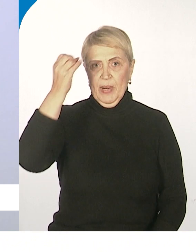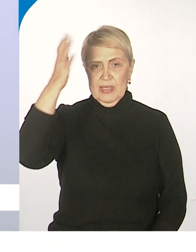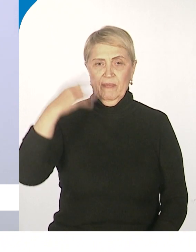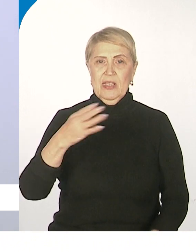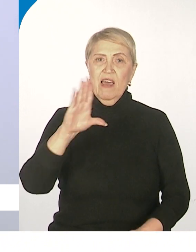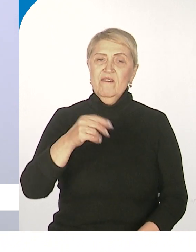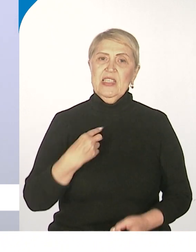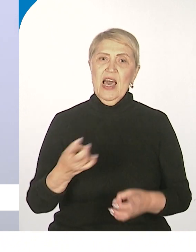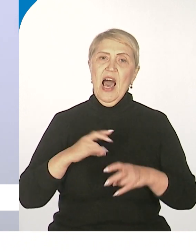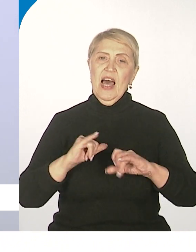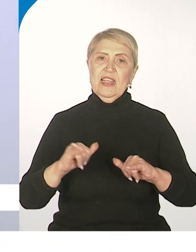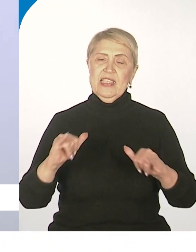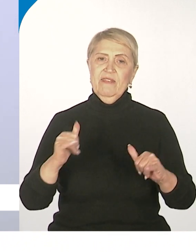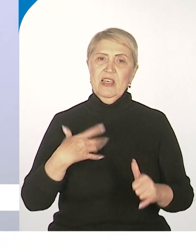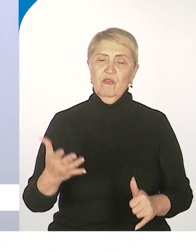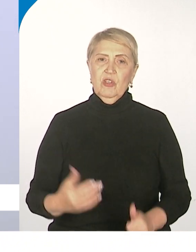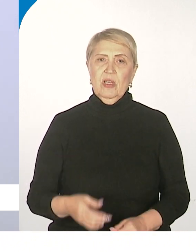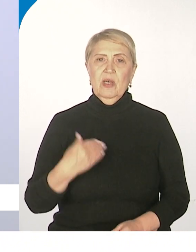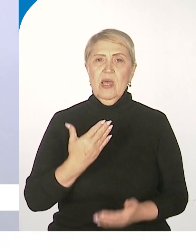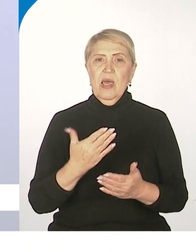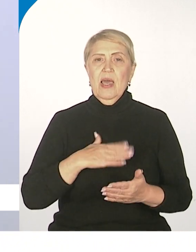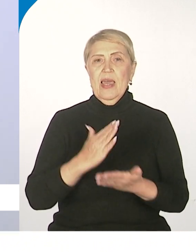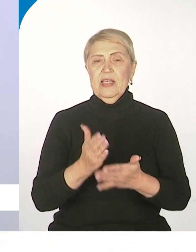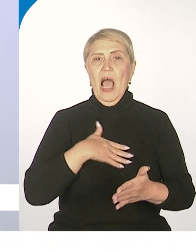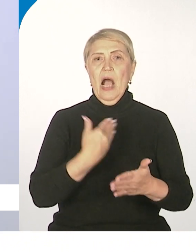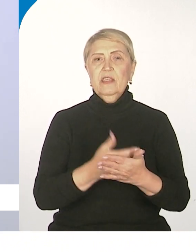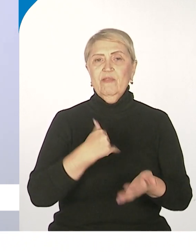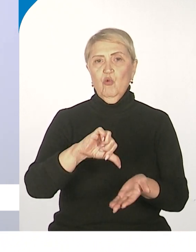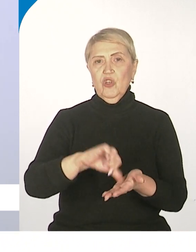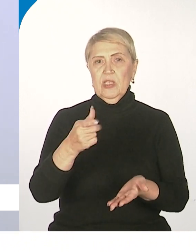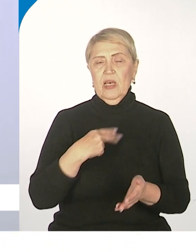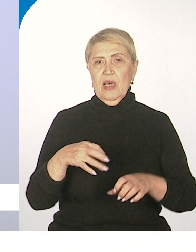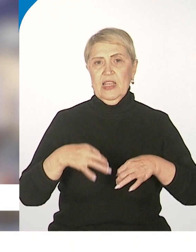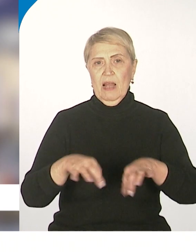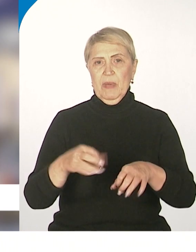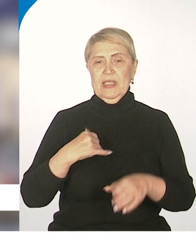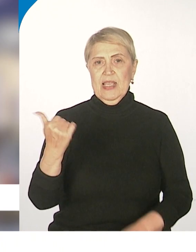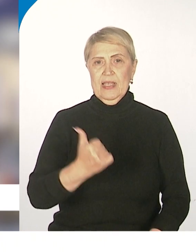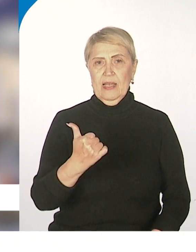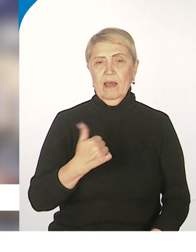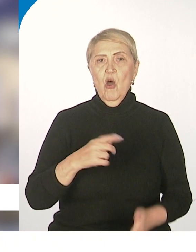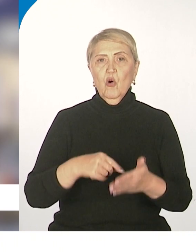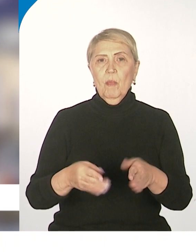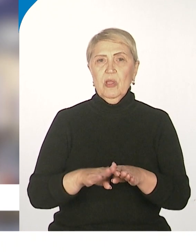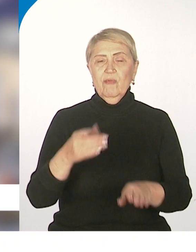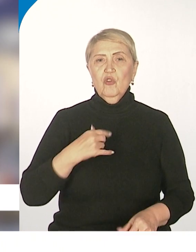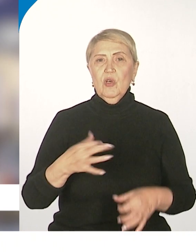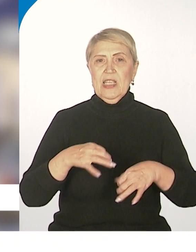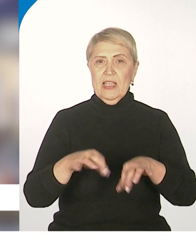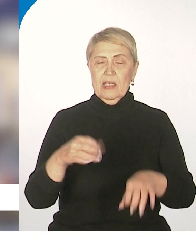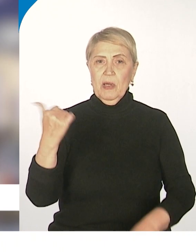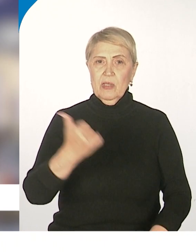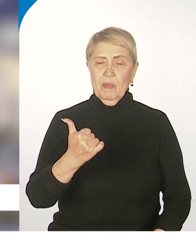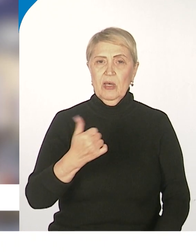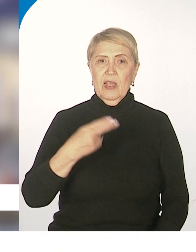отраслевые образовательные учреждения являются активными участниками транспортной недели. Кроме того, на транспортной неделе делегация